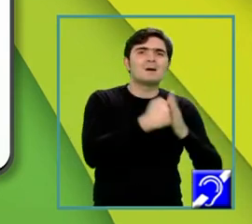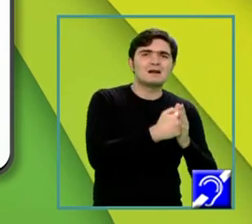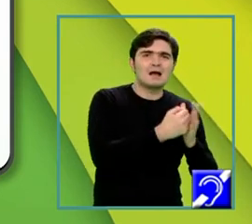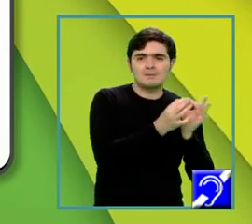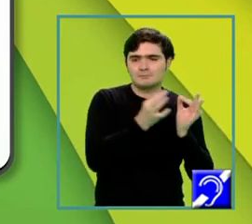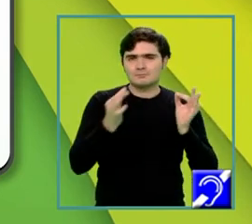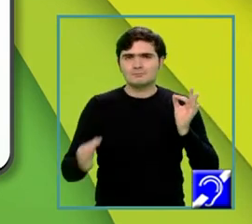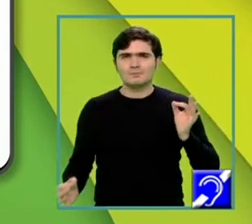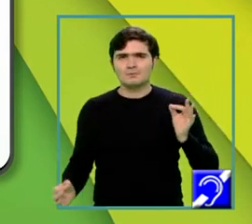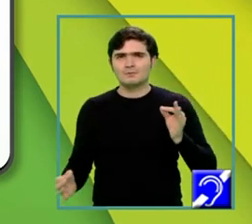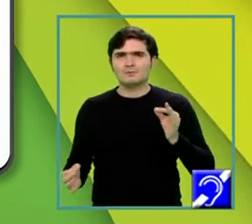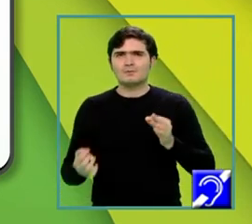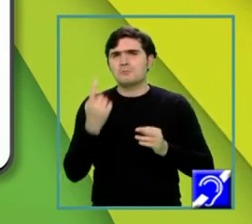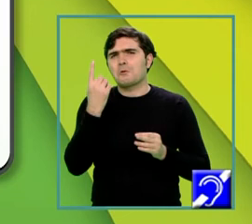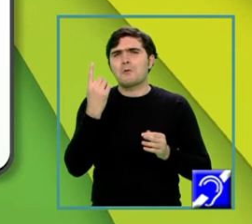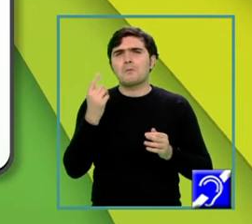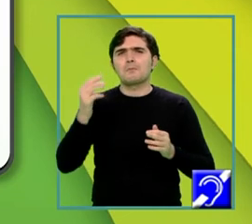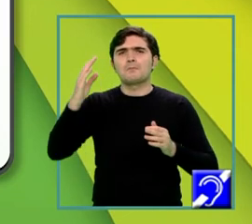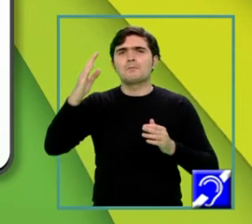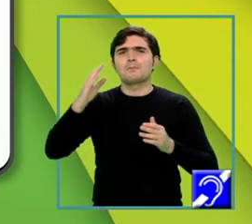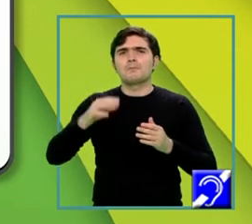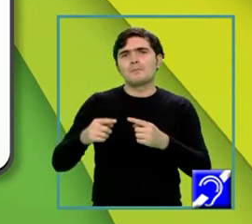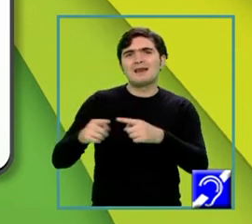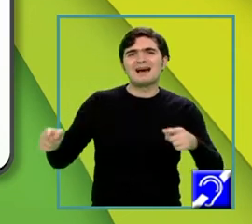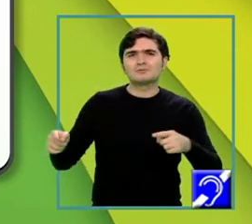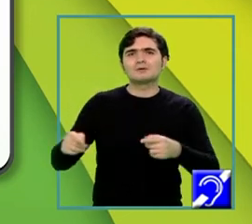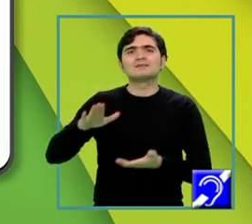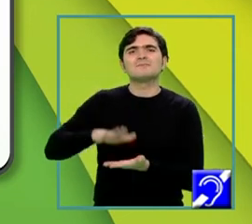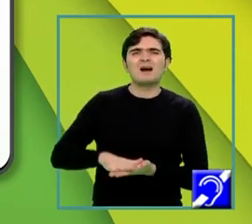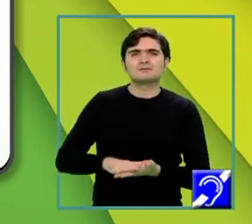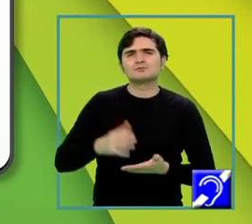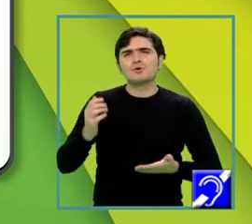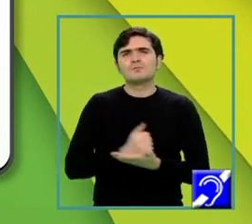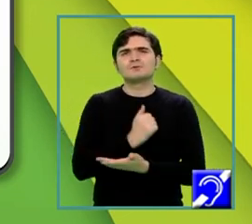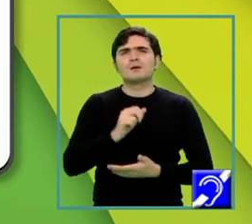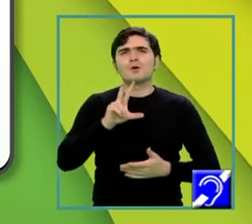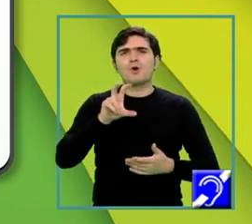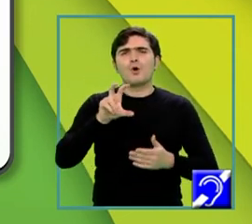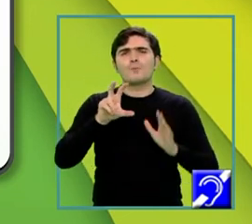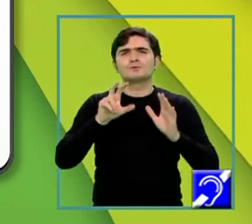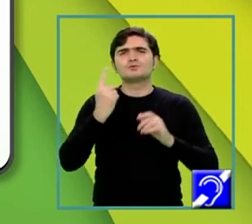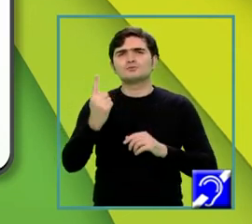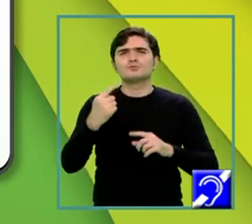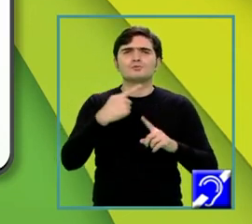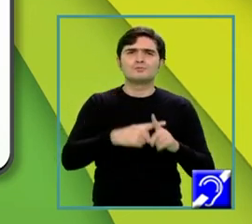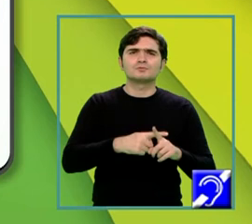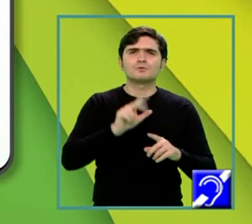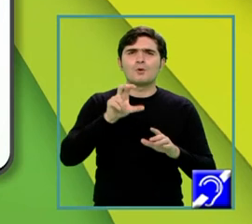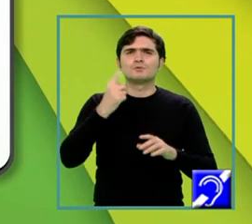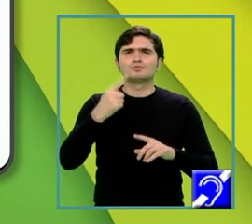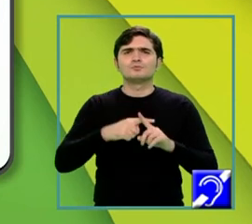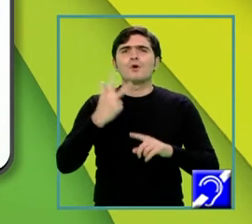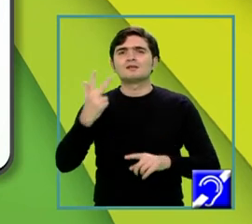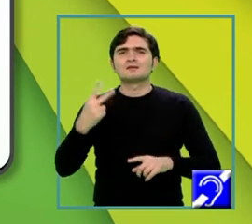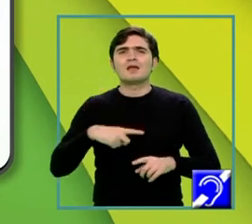o latură a bazei. și atunci obținem 81 plus 81 ori 3